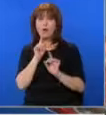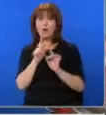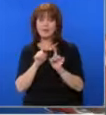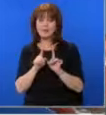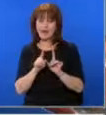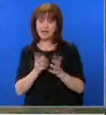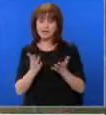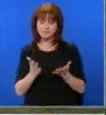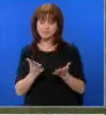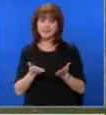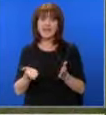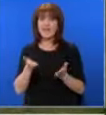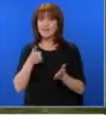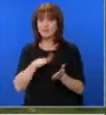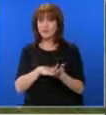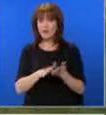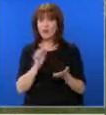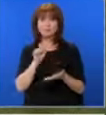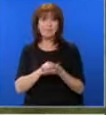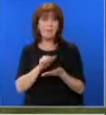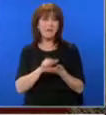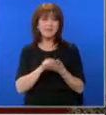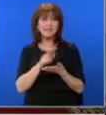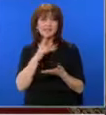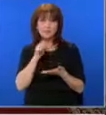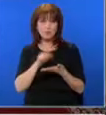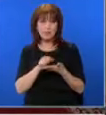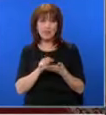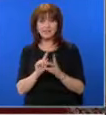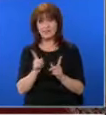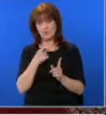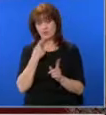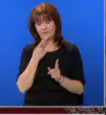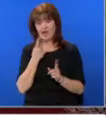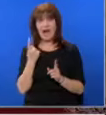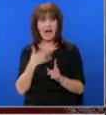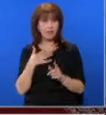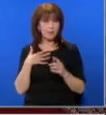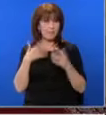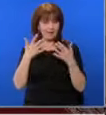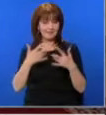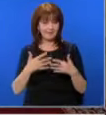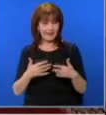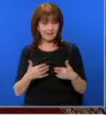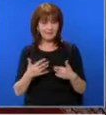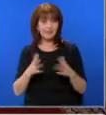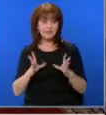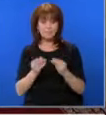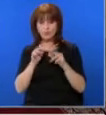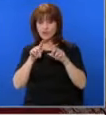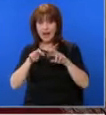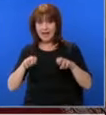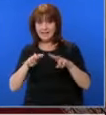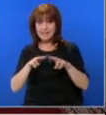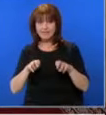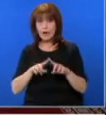възоснова на медийни публикации не могат да правят. Ако имат данни, едно разследване, за да започне, трябва да има някакви данни. Най-вероятно е